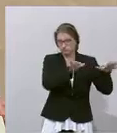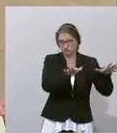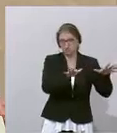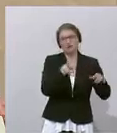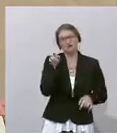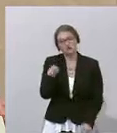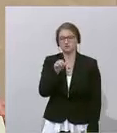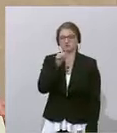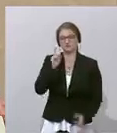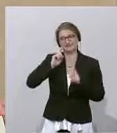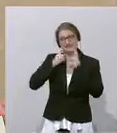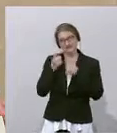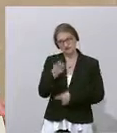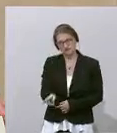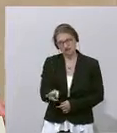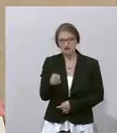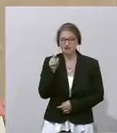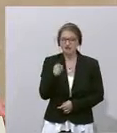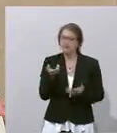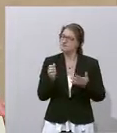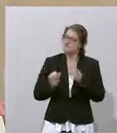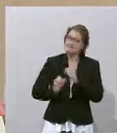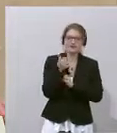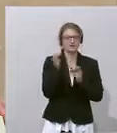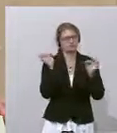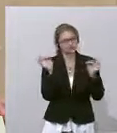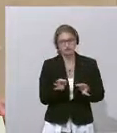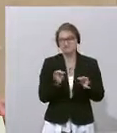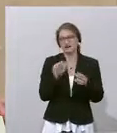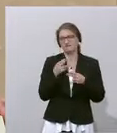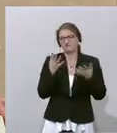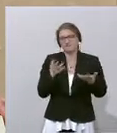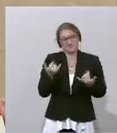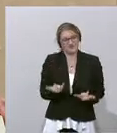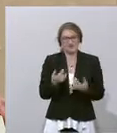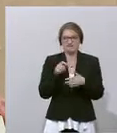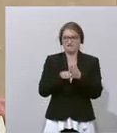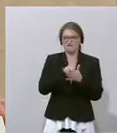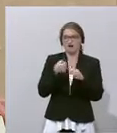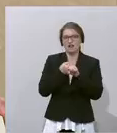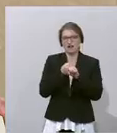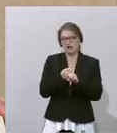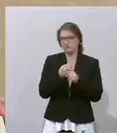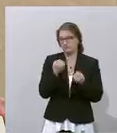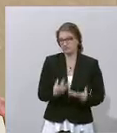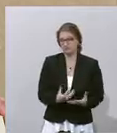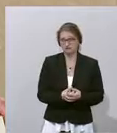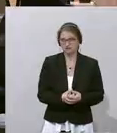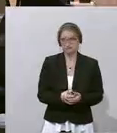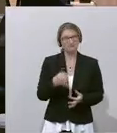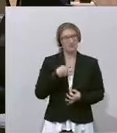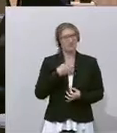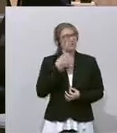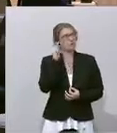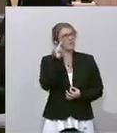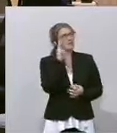nicht lächerlich, sondern dann ist das das Schlimmste, was in einem Wahlkampf passieren kann. Ich kann mir kaum etwas Schlimmeres